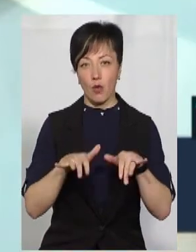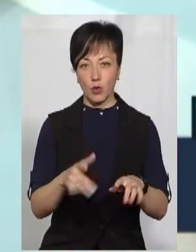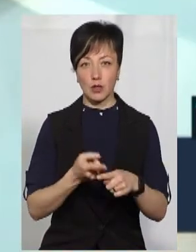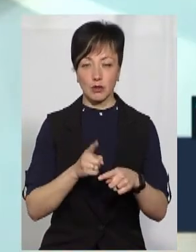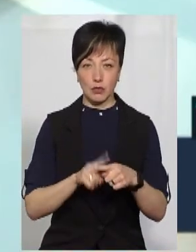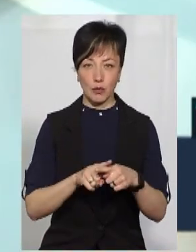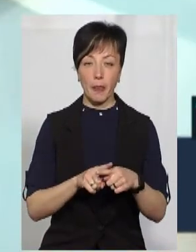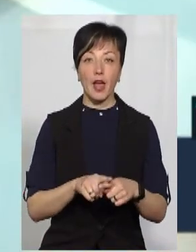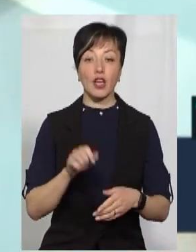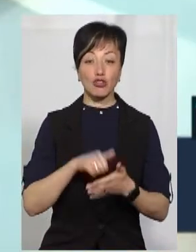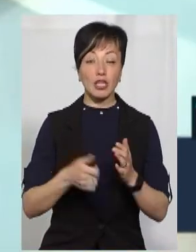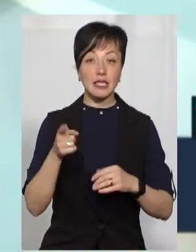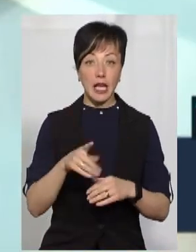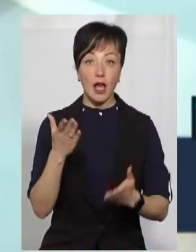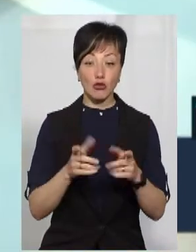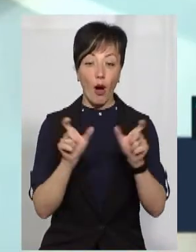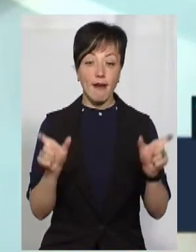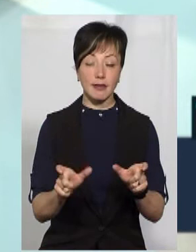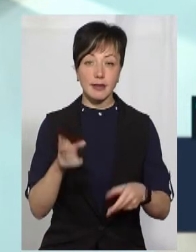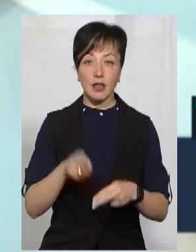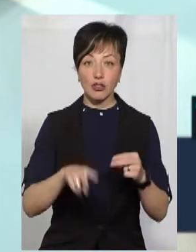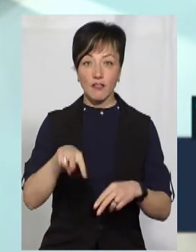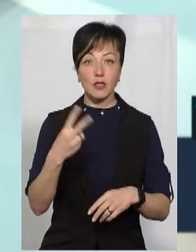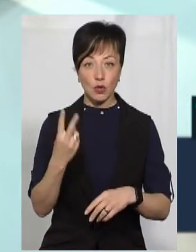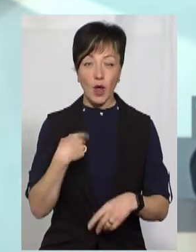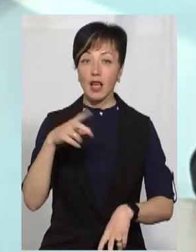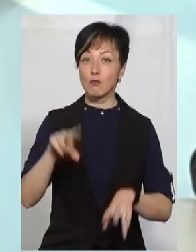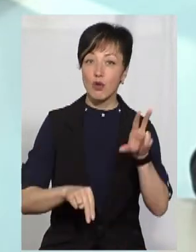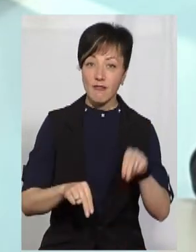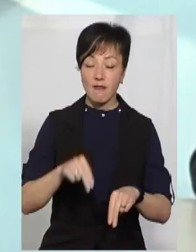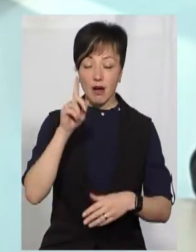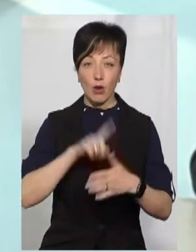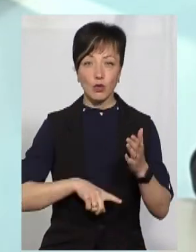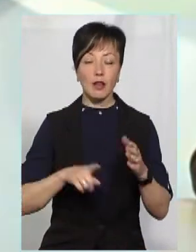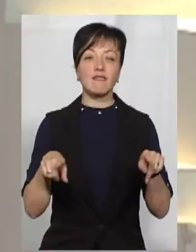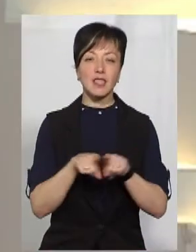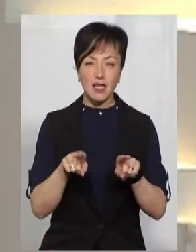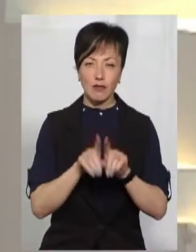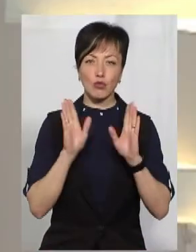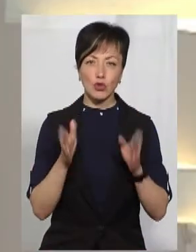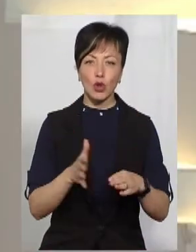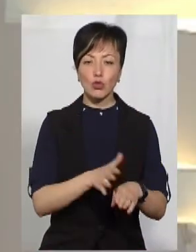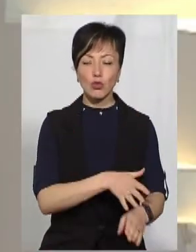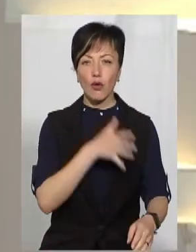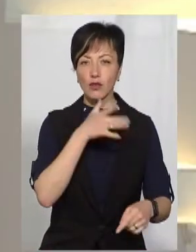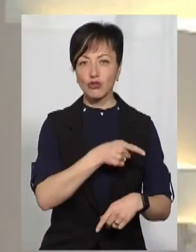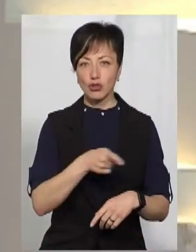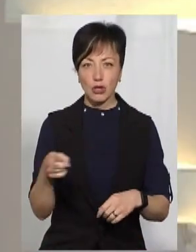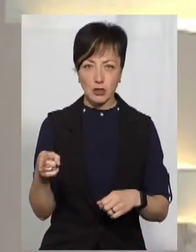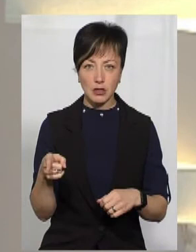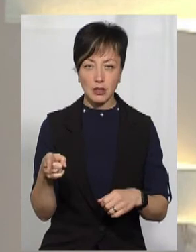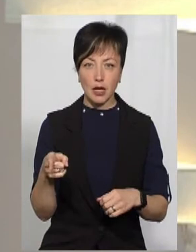цього процесу. Через те, що навіть якщо карантин закінчиться 22-го, я на це сподіваюся, все рівно ми будемо ще досить тривалий час